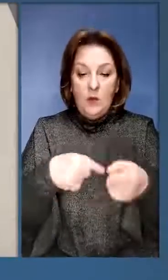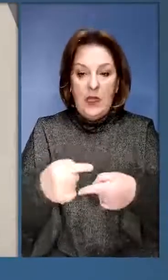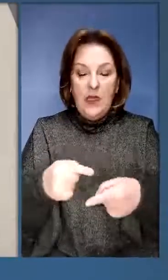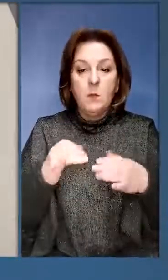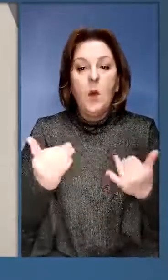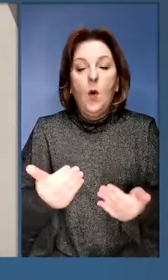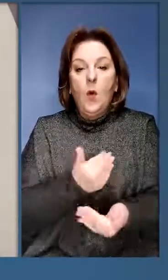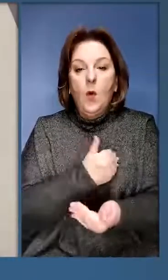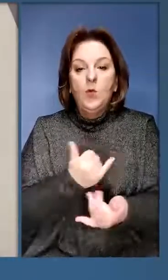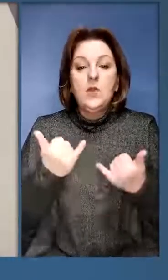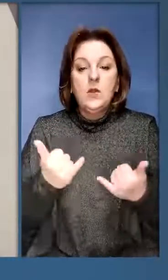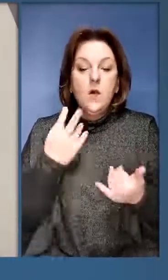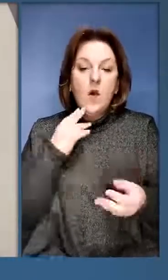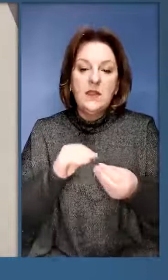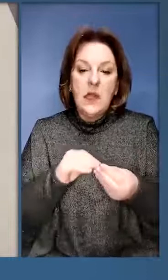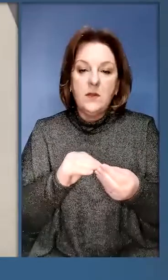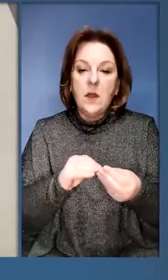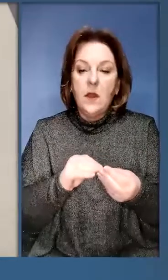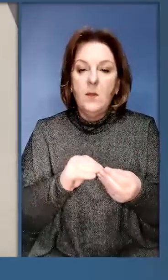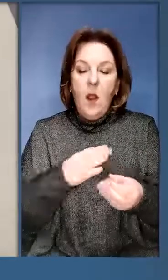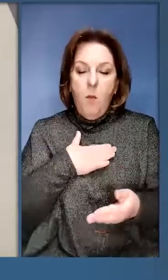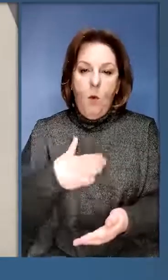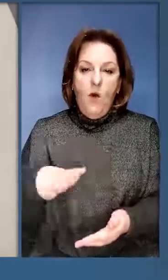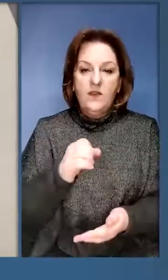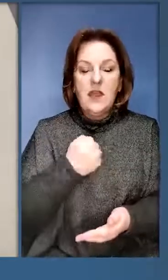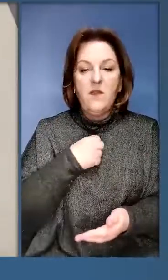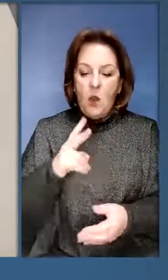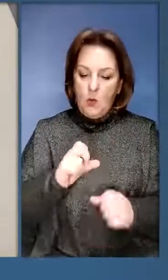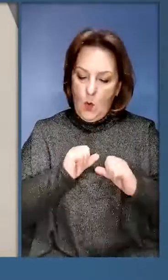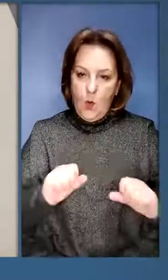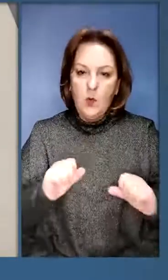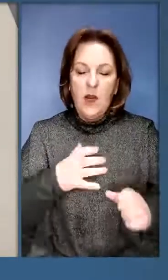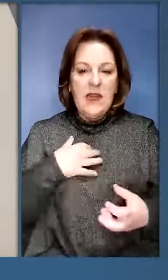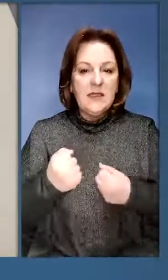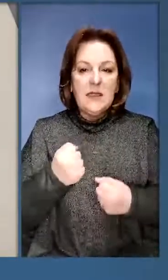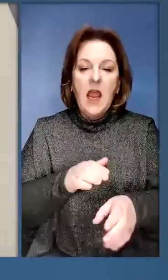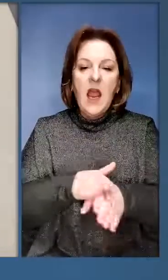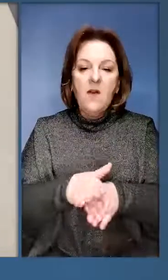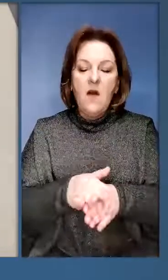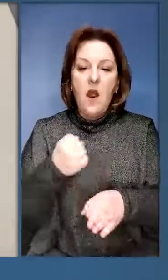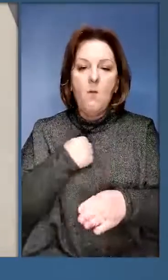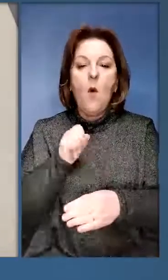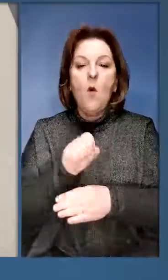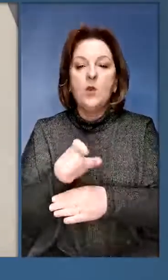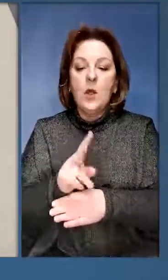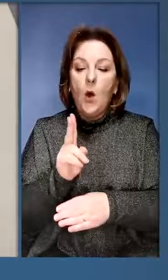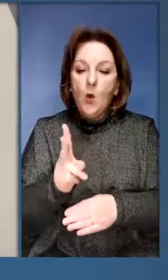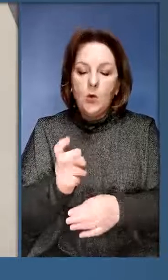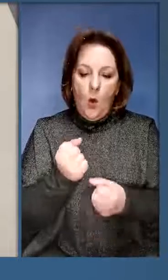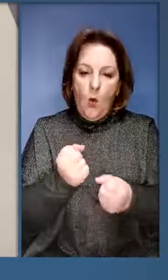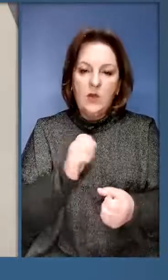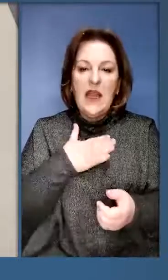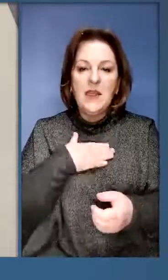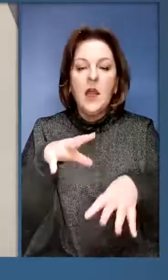наступні рішення. Хочу сьогодні, як і завжди, подякувати нашим воїнам, усім тим, хто героричний і стійко виконує бойові